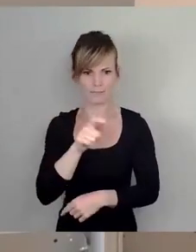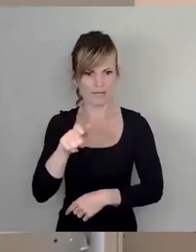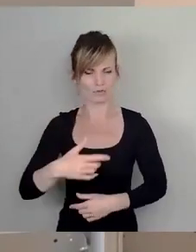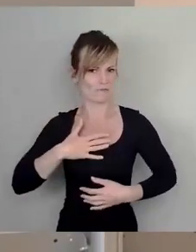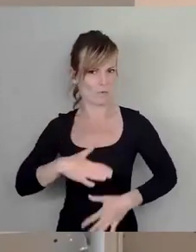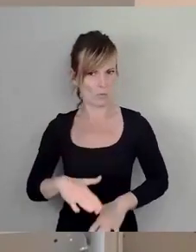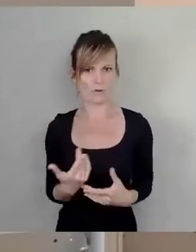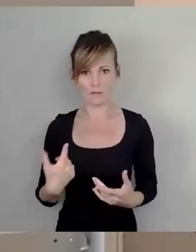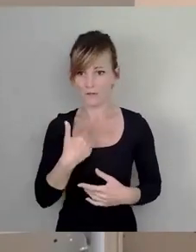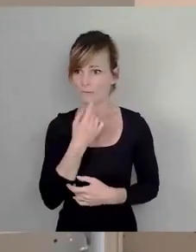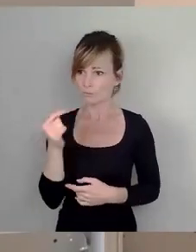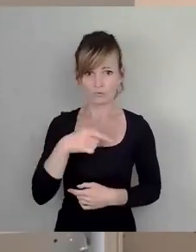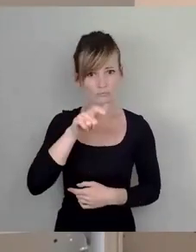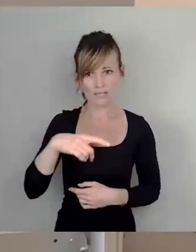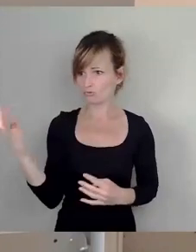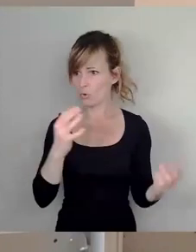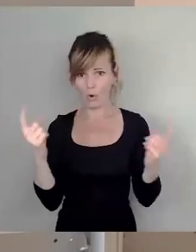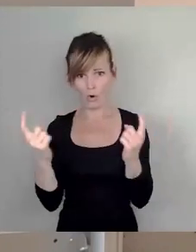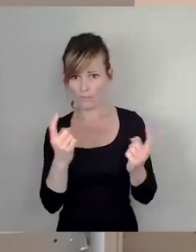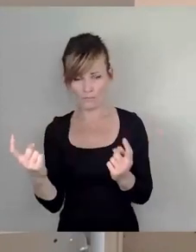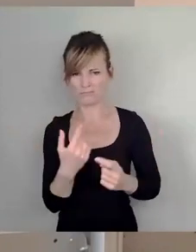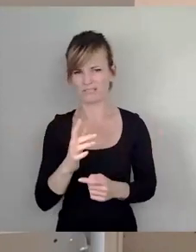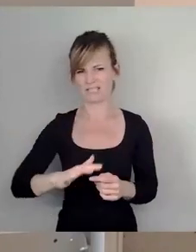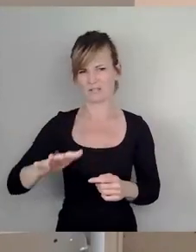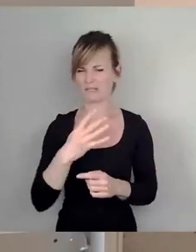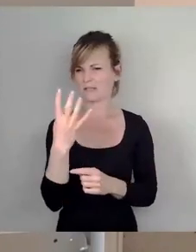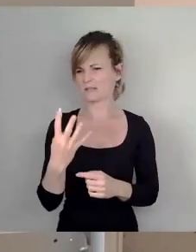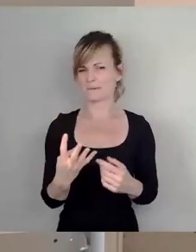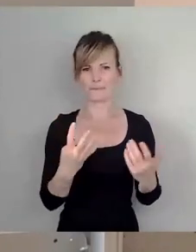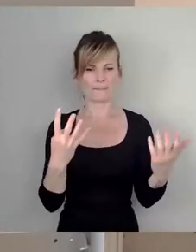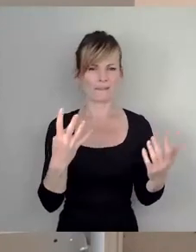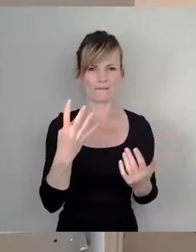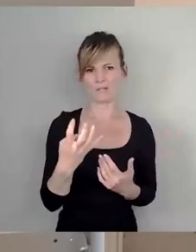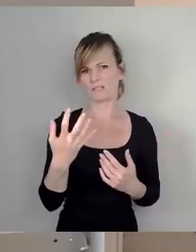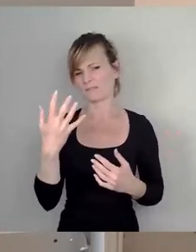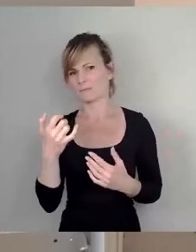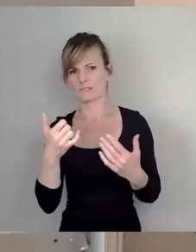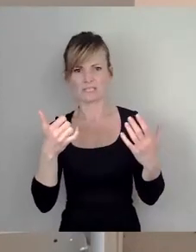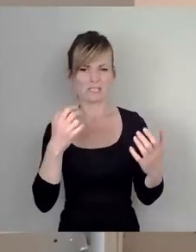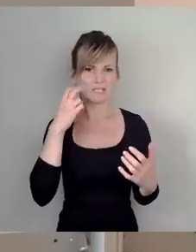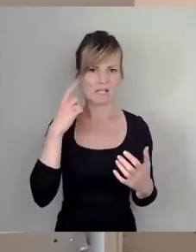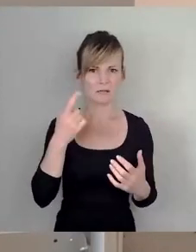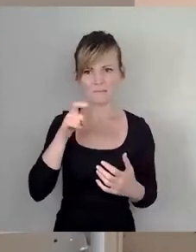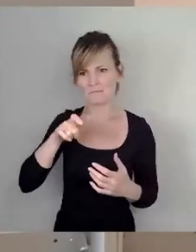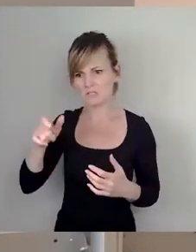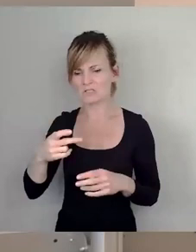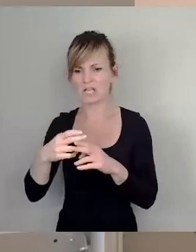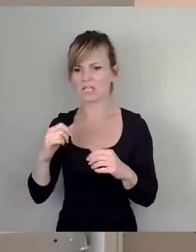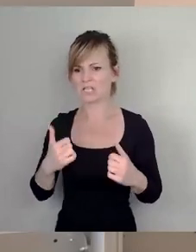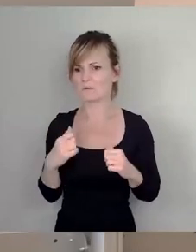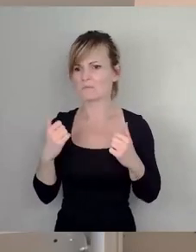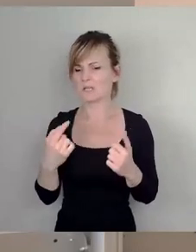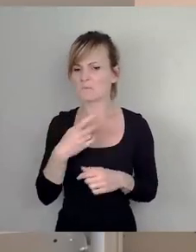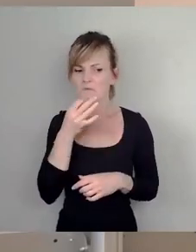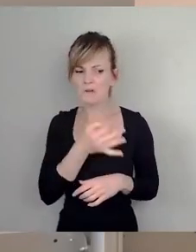Menschen hierher kommen. Wir wollen doch nicht, dass irgendwie 50, 60-jährige Leute hier noch ihren Rest des Lebens leben und dann irgendwie sich fragen, ja, wer macht